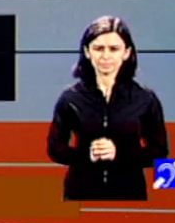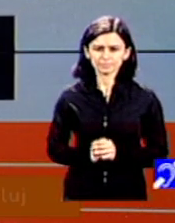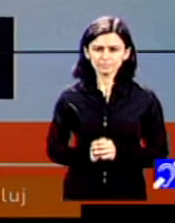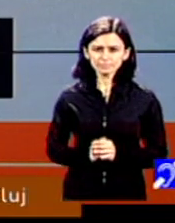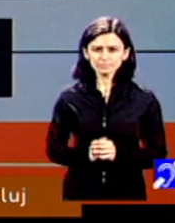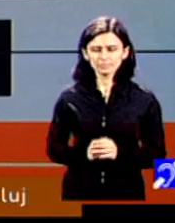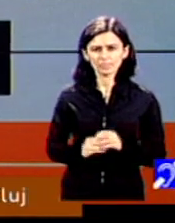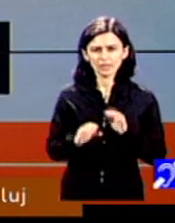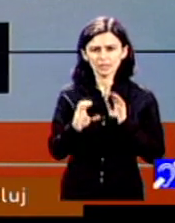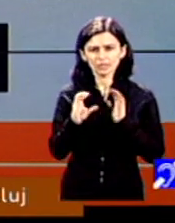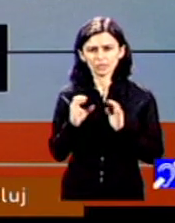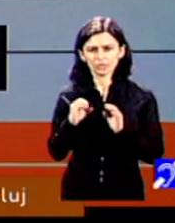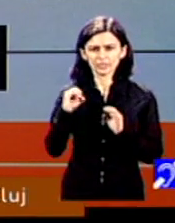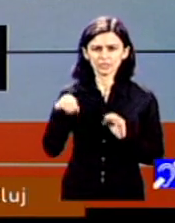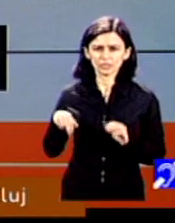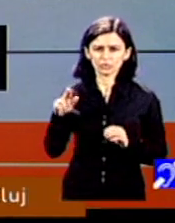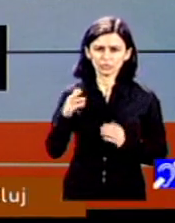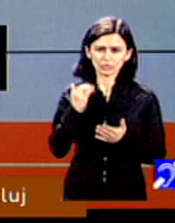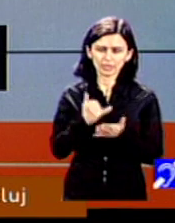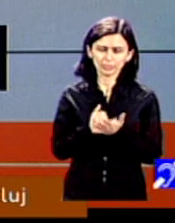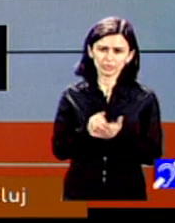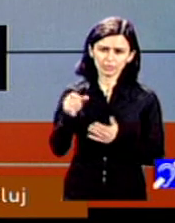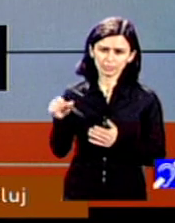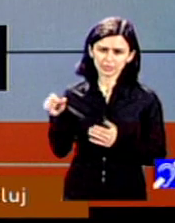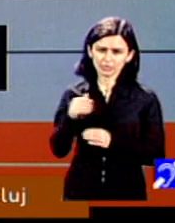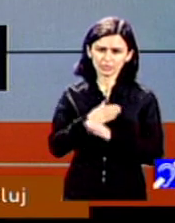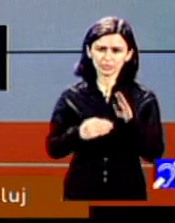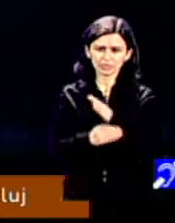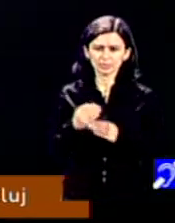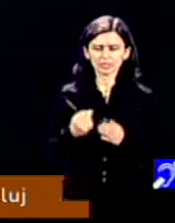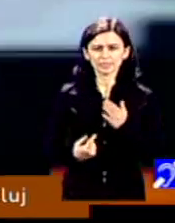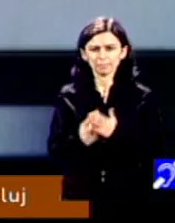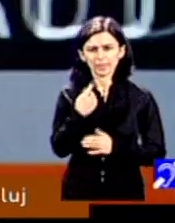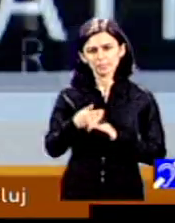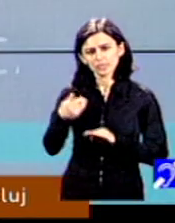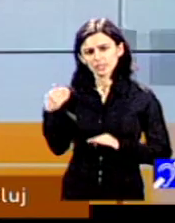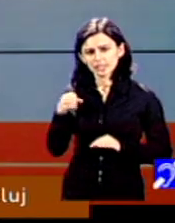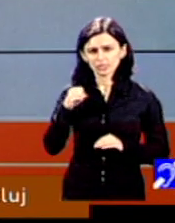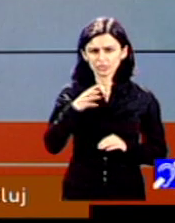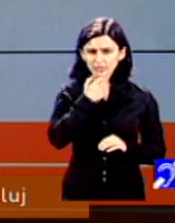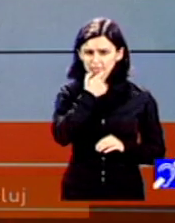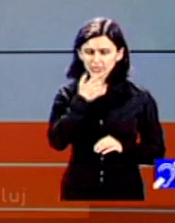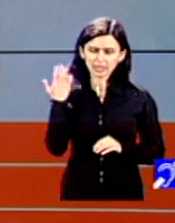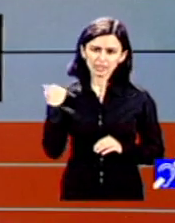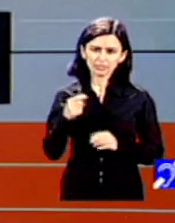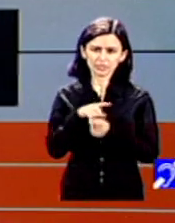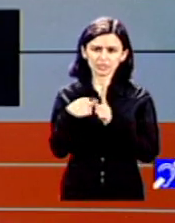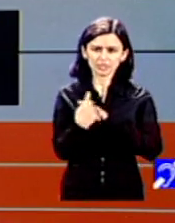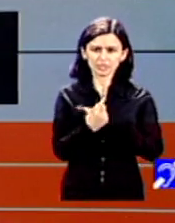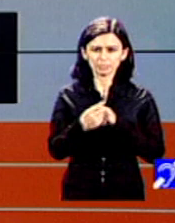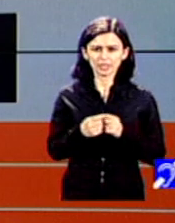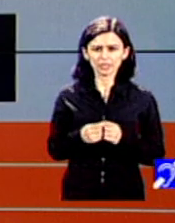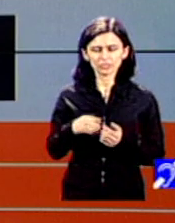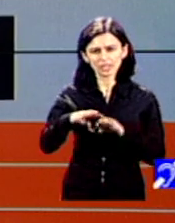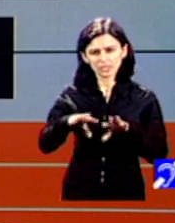Convenția ONU, Convenția Drepturilor Persoanelor Cu Dizabilității, a apărut în urmă cu 15 ani, a fost între timp ratificată și de către